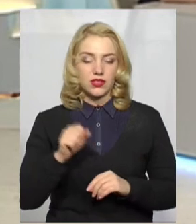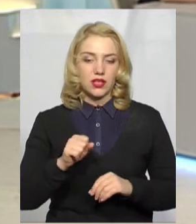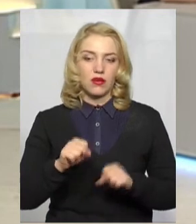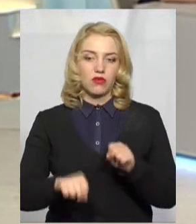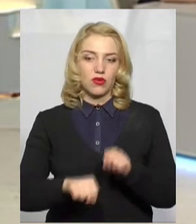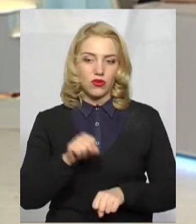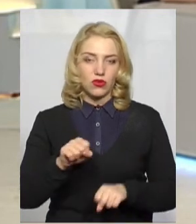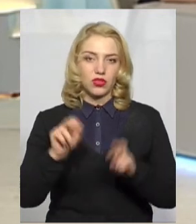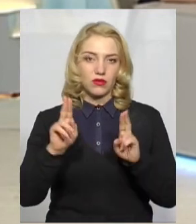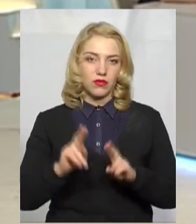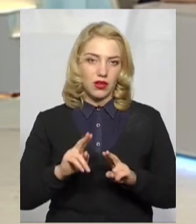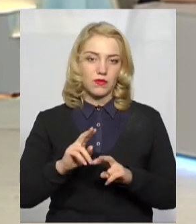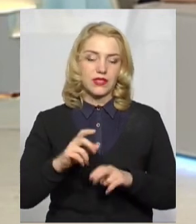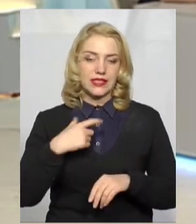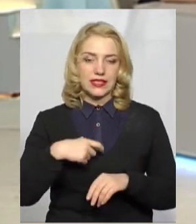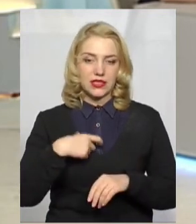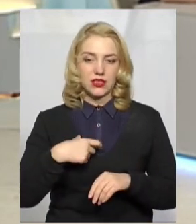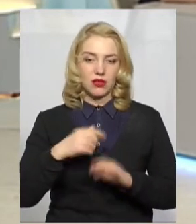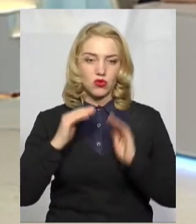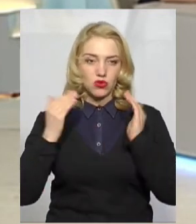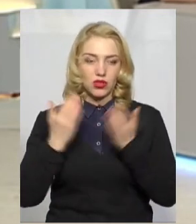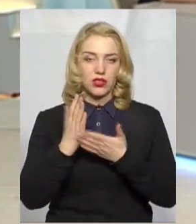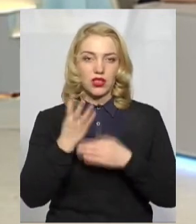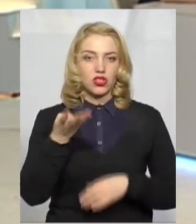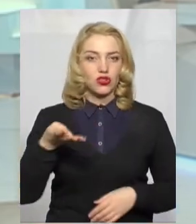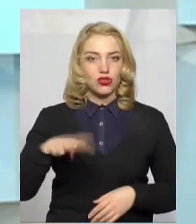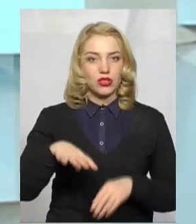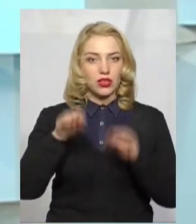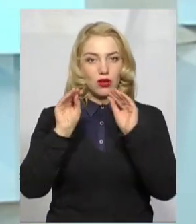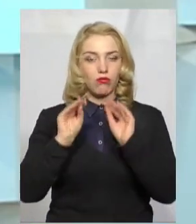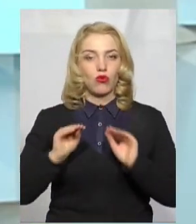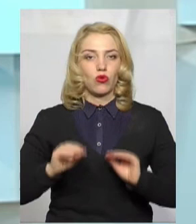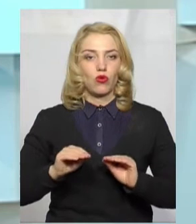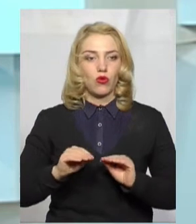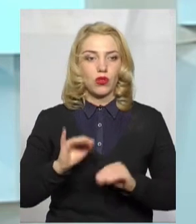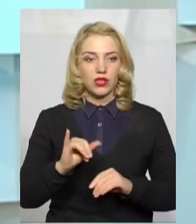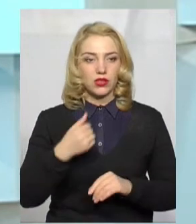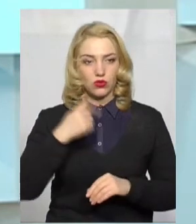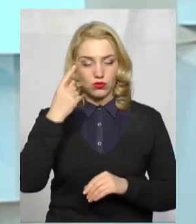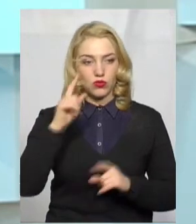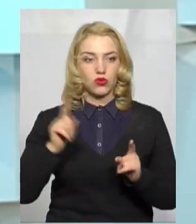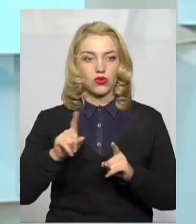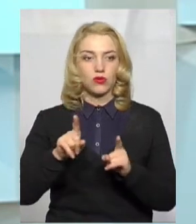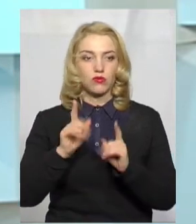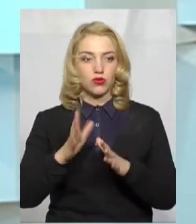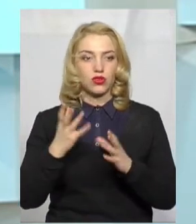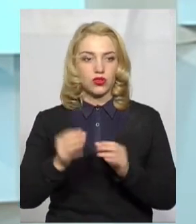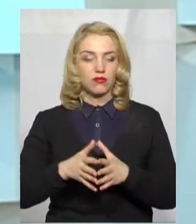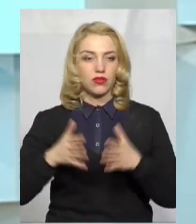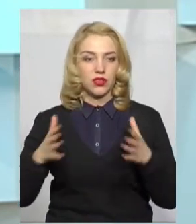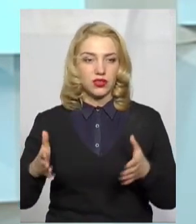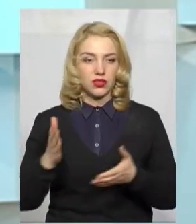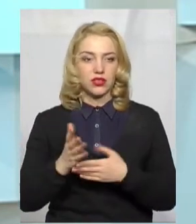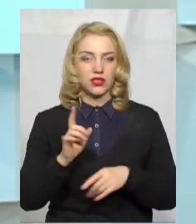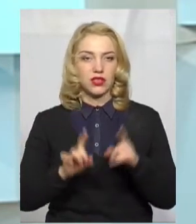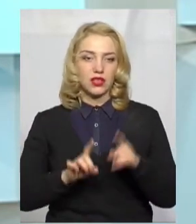безпосередньо самоізоляції у нас на сьогоднішній день вже чотири протоколи таких. І я думаю, що їх буде більше, є